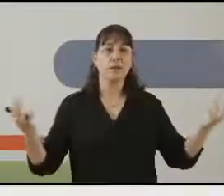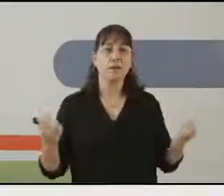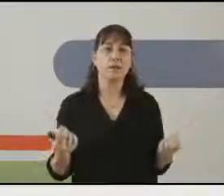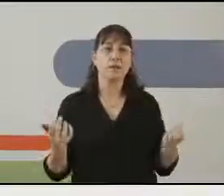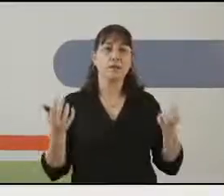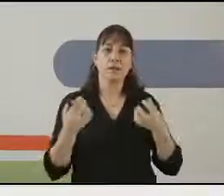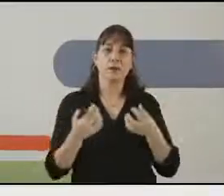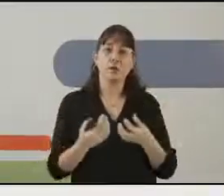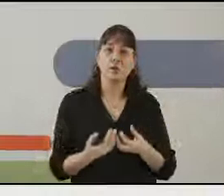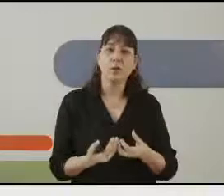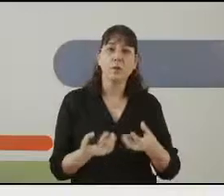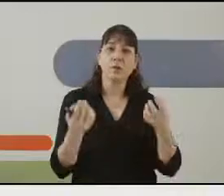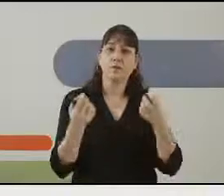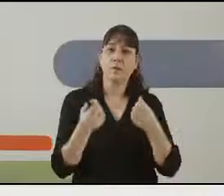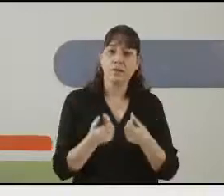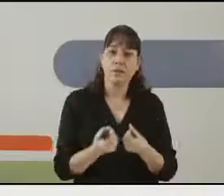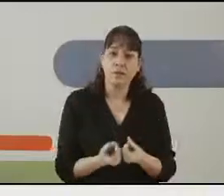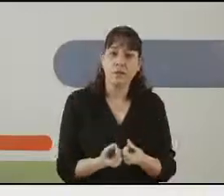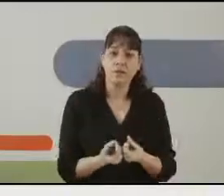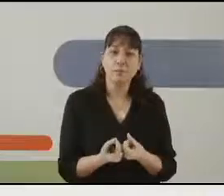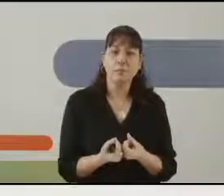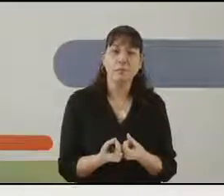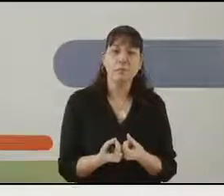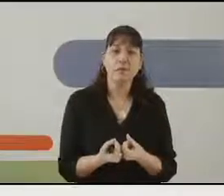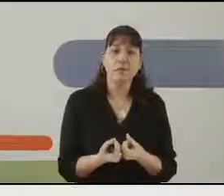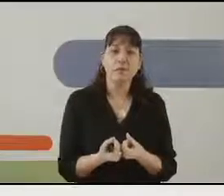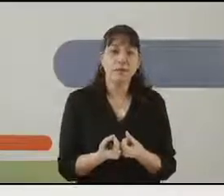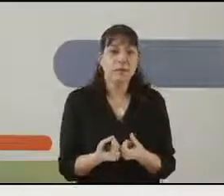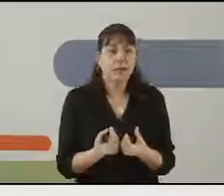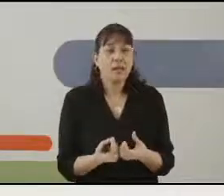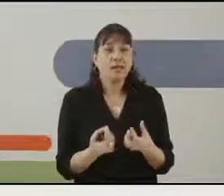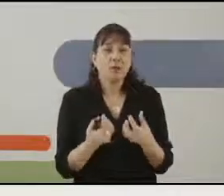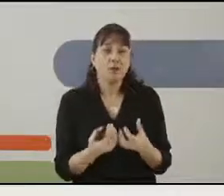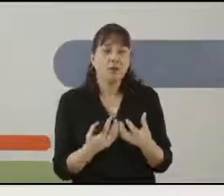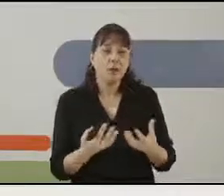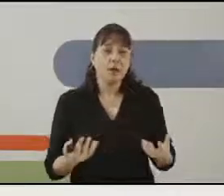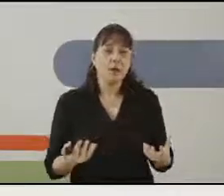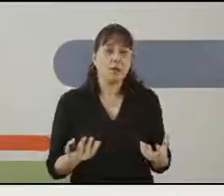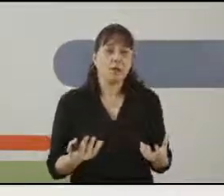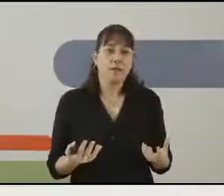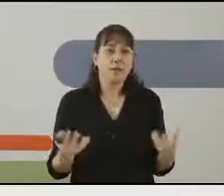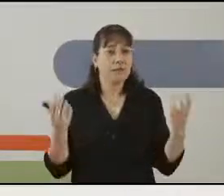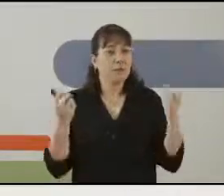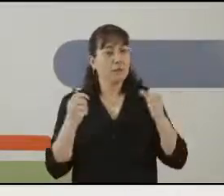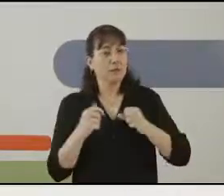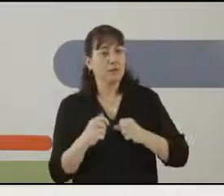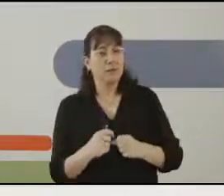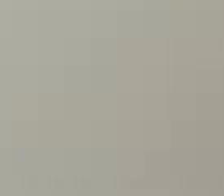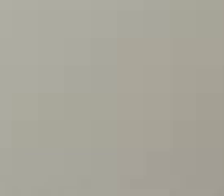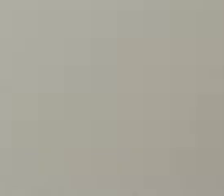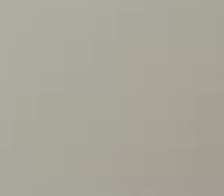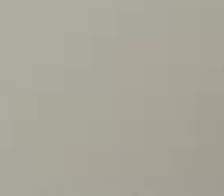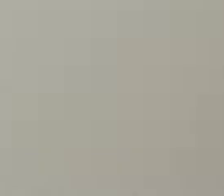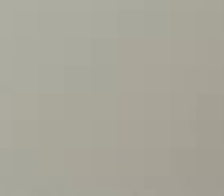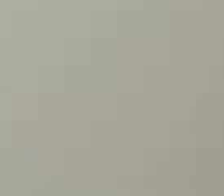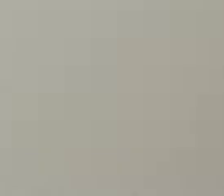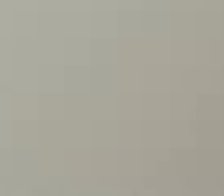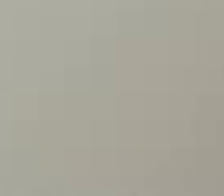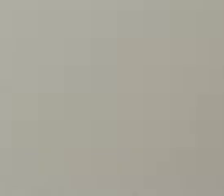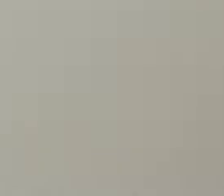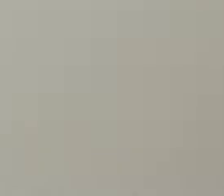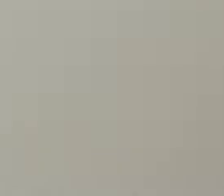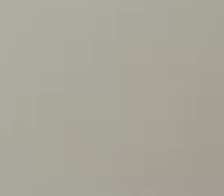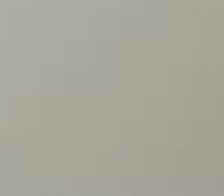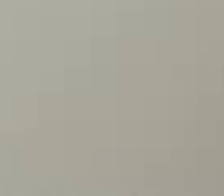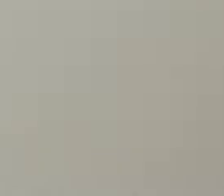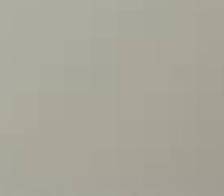את אותם מצרכים כדי להכין את אותו מרק אז אם אני מכינה מרק כתום אז אני